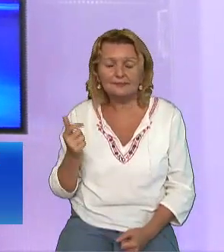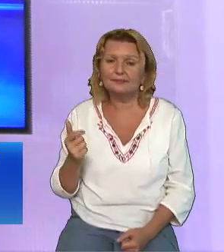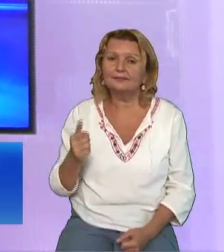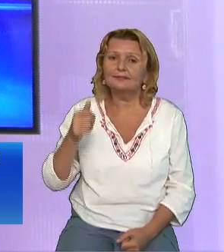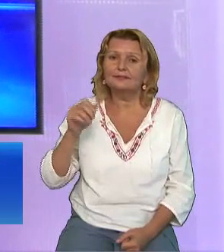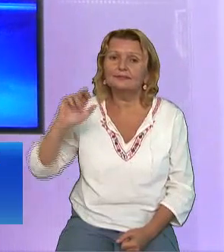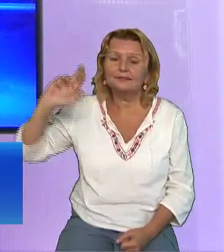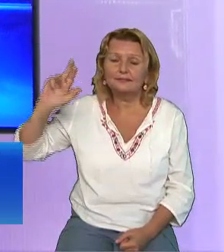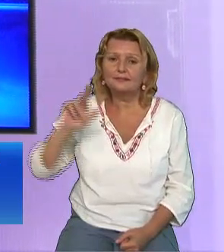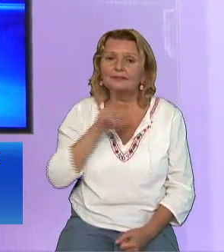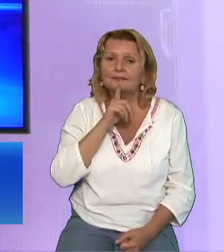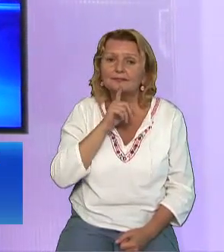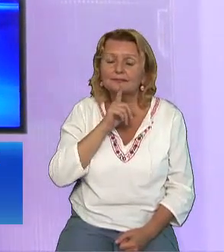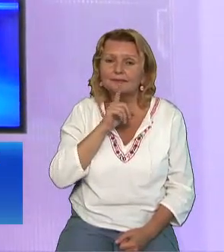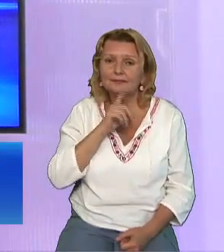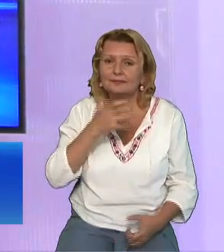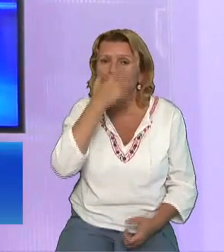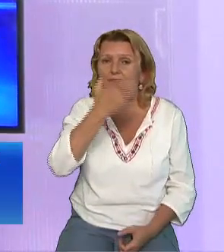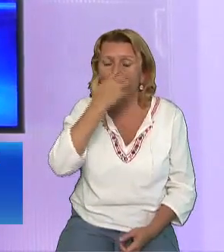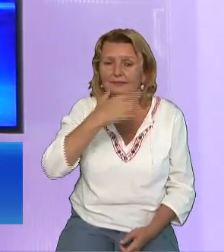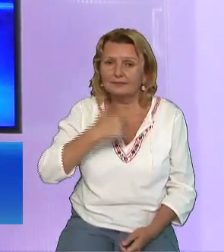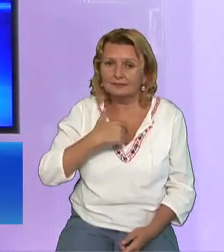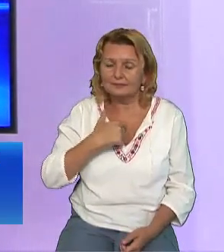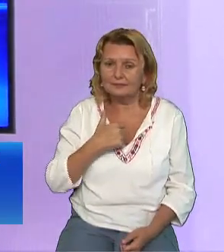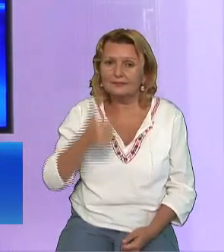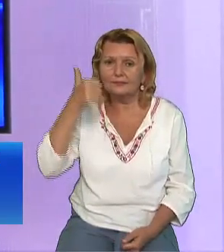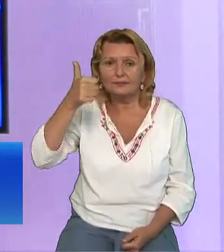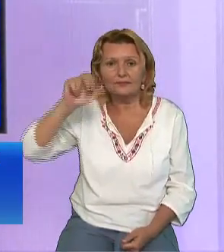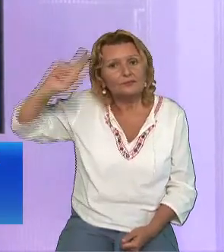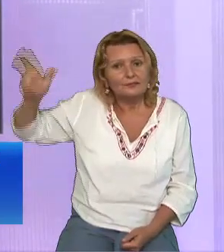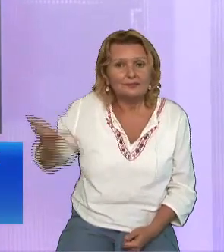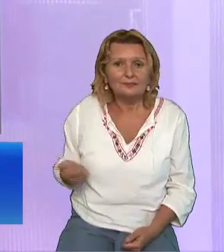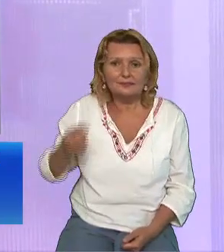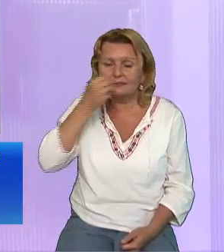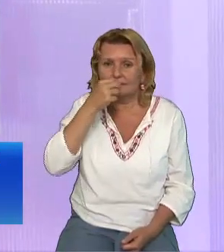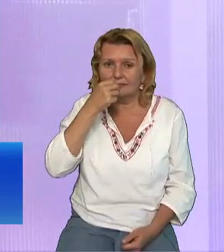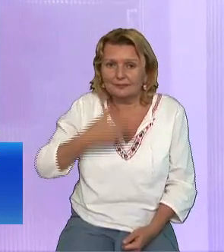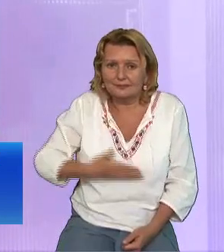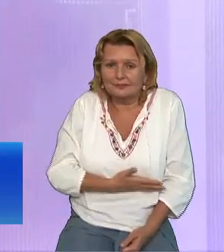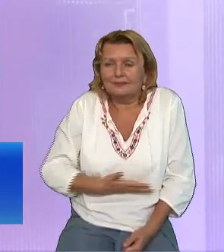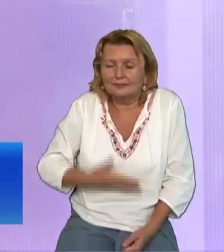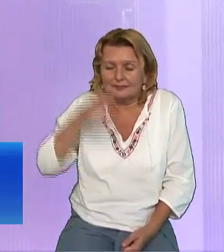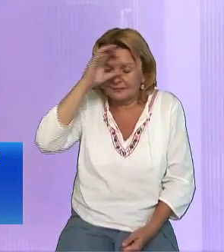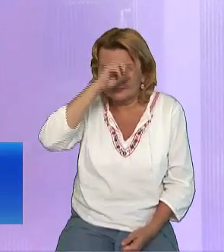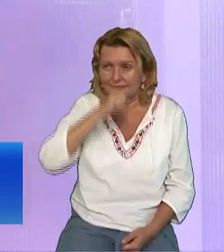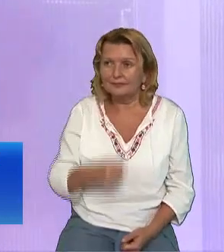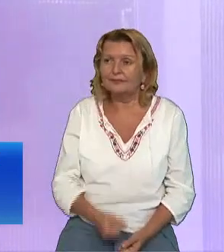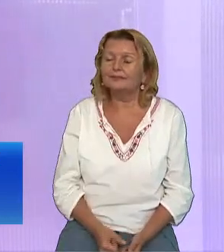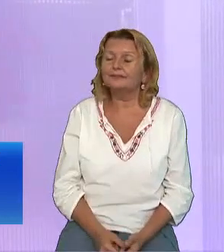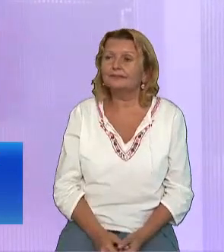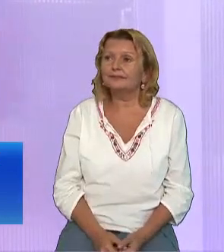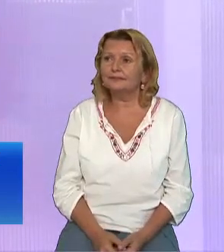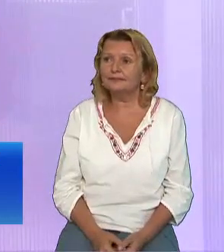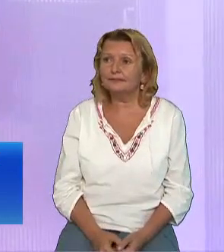E atât de frumoasă această atmosferă de cină. V-am prezentat-o, v-o prezint în această amiază Pentru ca